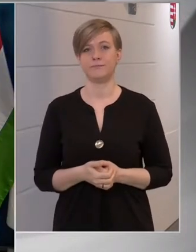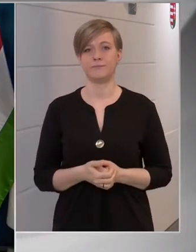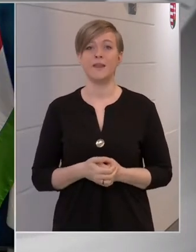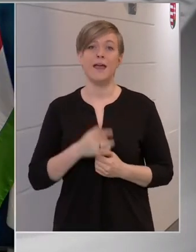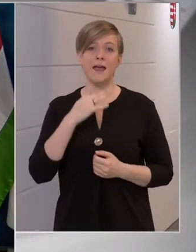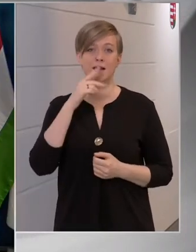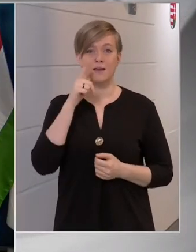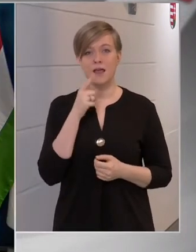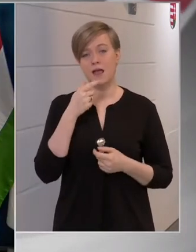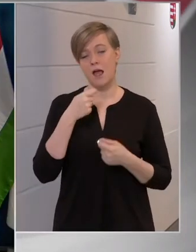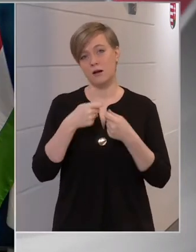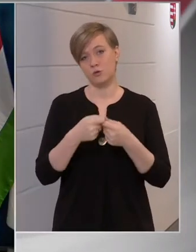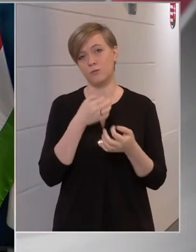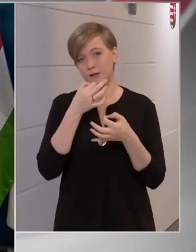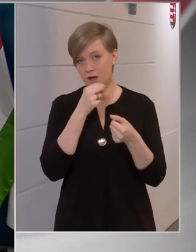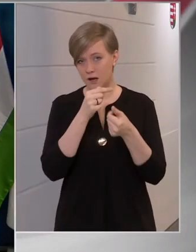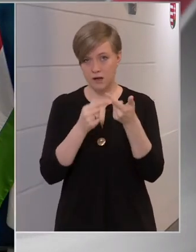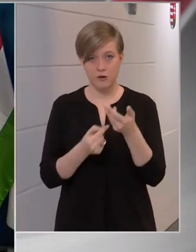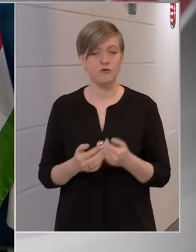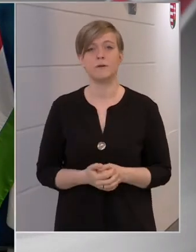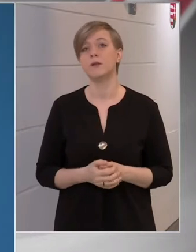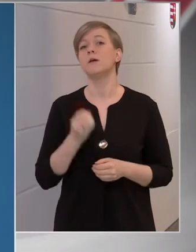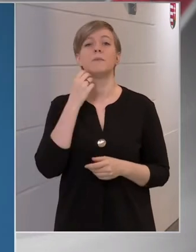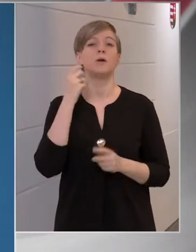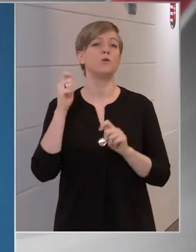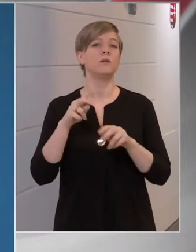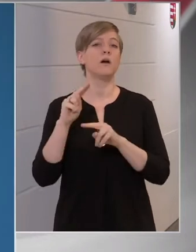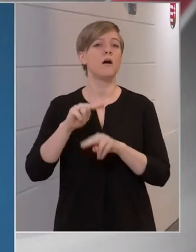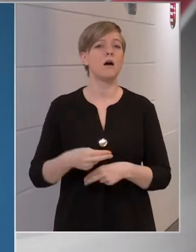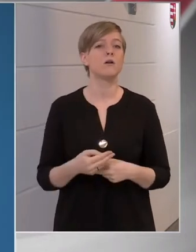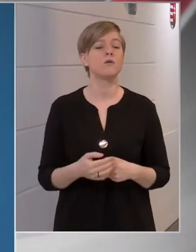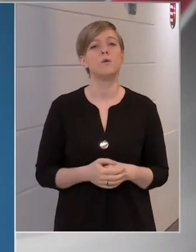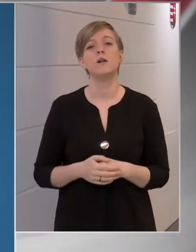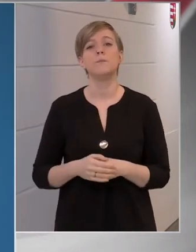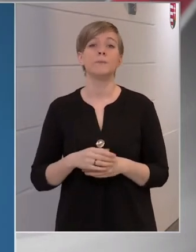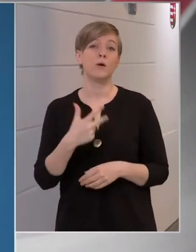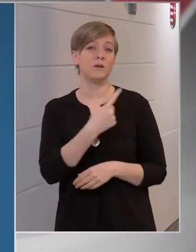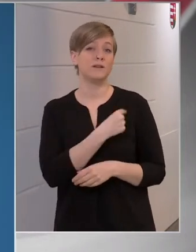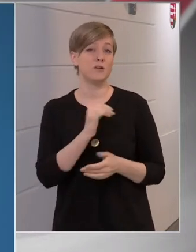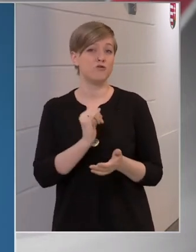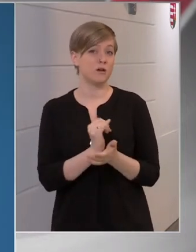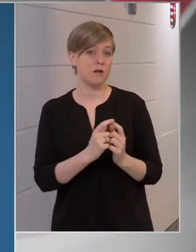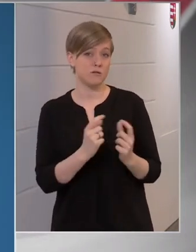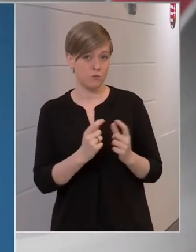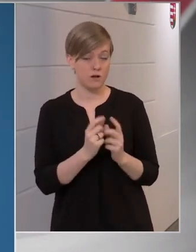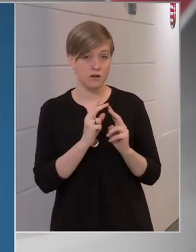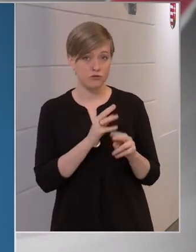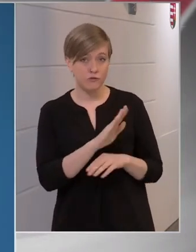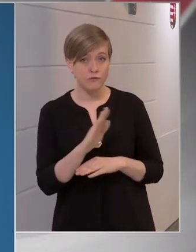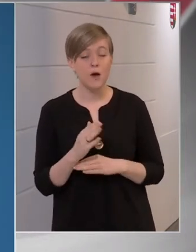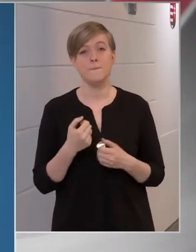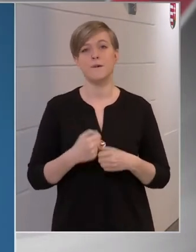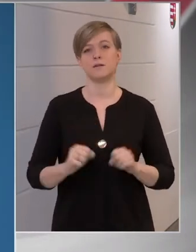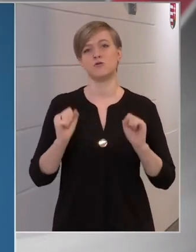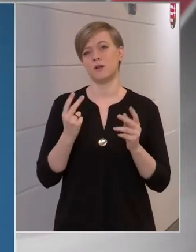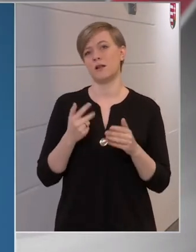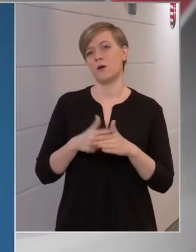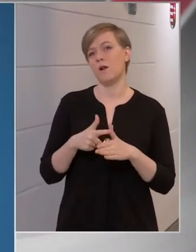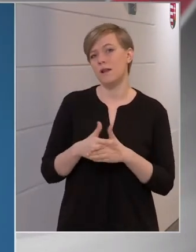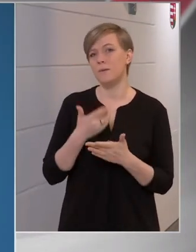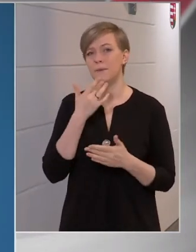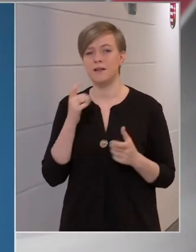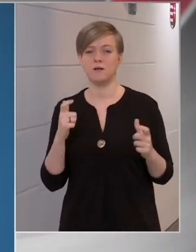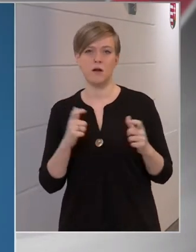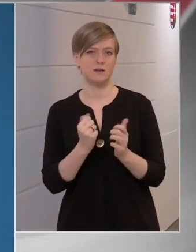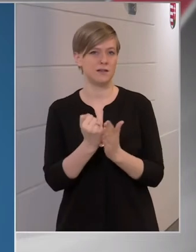RTL Klub kérdései következnek most. Mikorra döntenek arról, hogy az oltási igazolással rendelkezők mentesülhessenek a korlátozások, például a